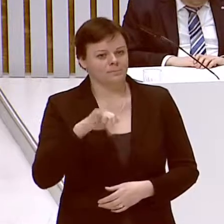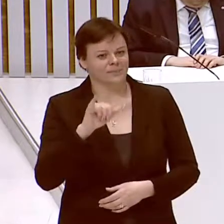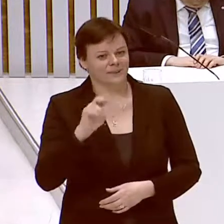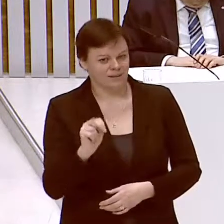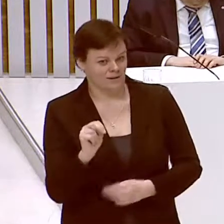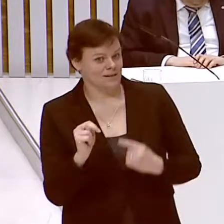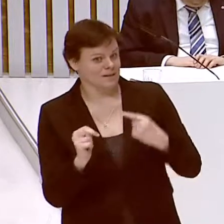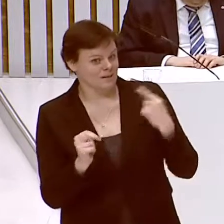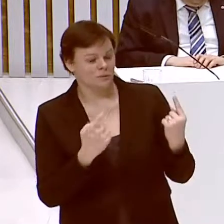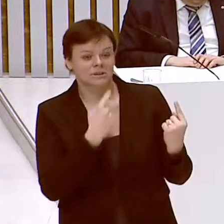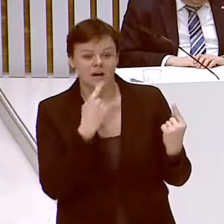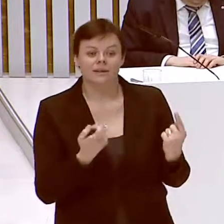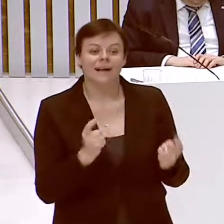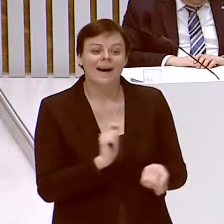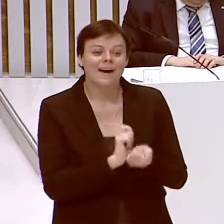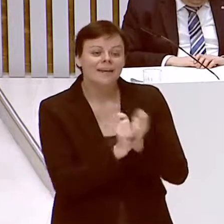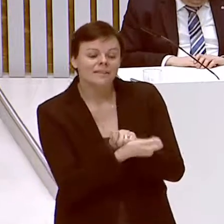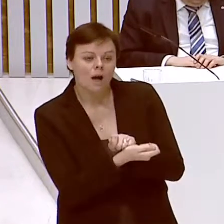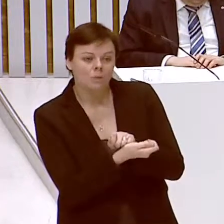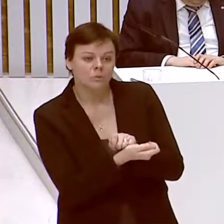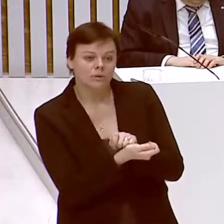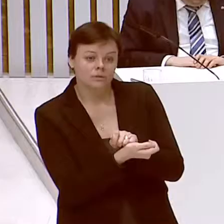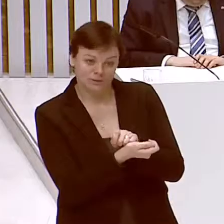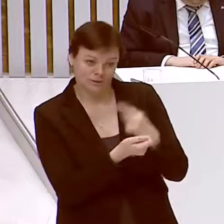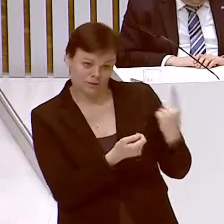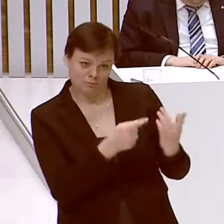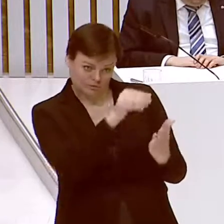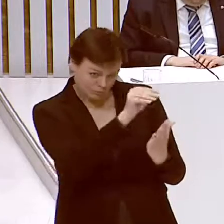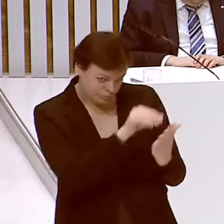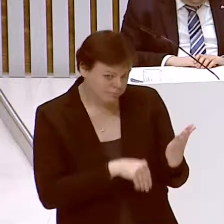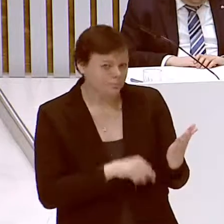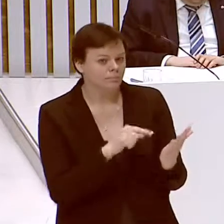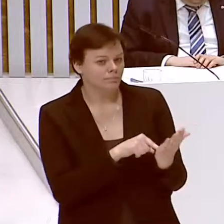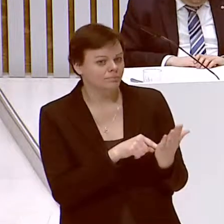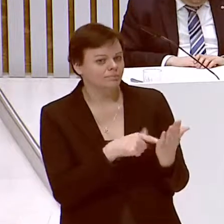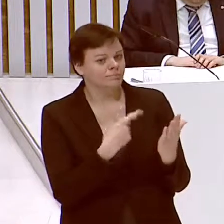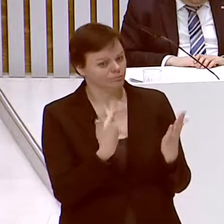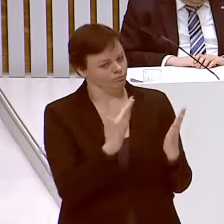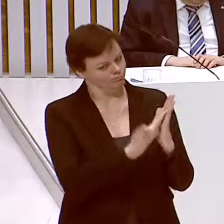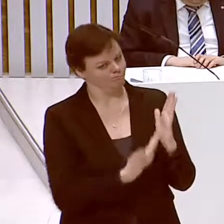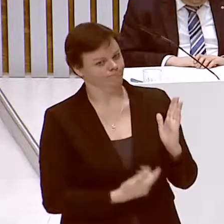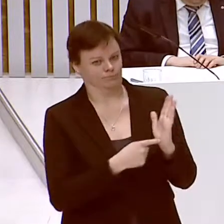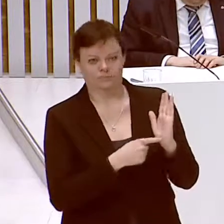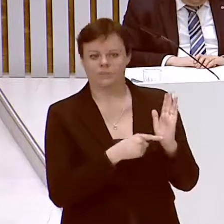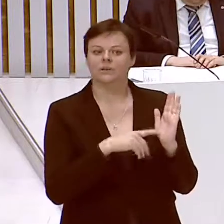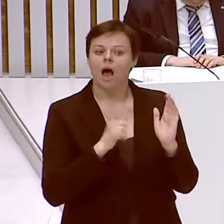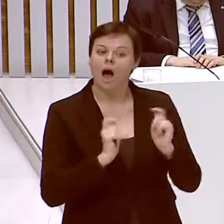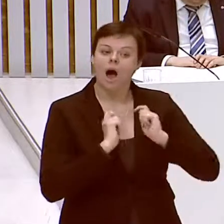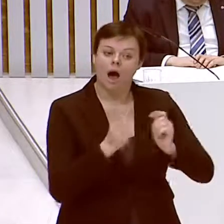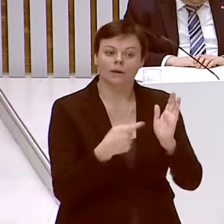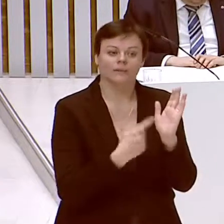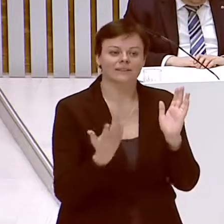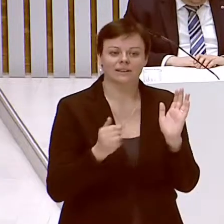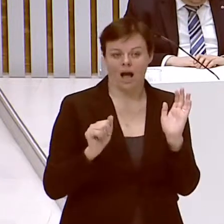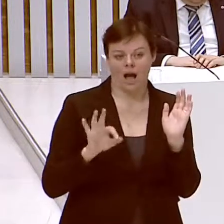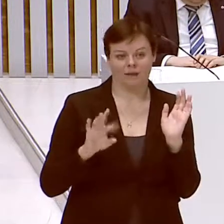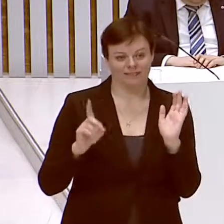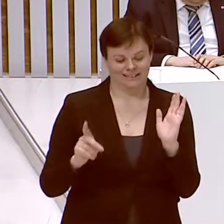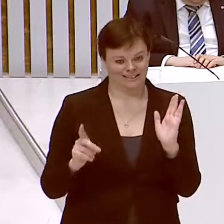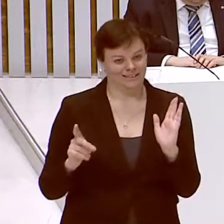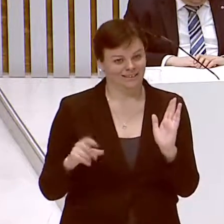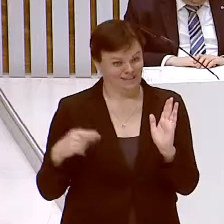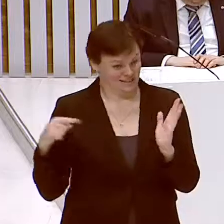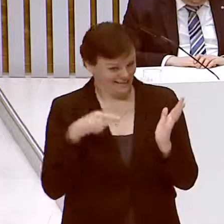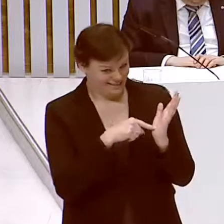Änderungsantrag der Linken schriftlich erwähnt, kommt der Antrag der AfD in dieser schriftlichen